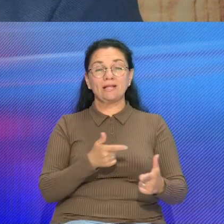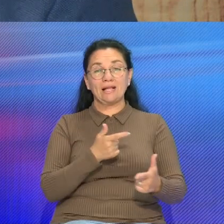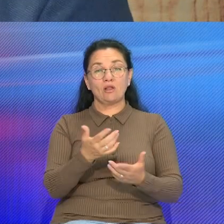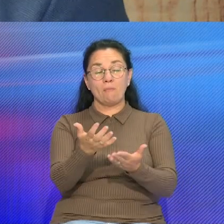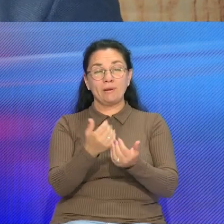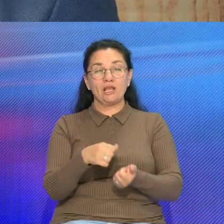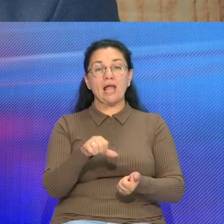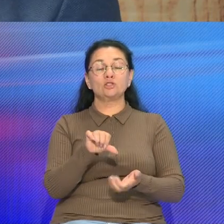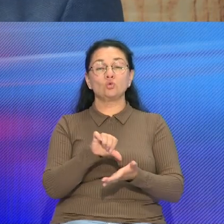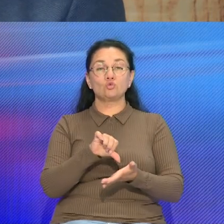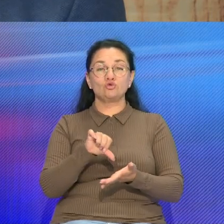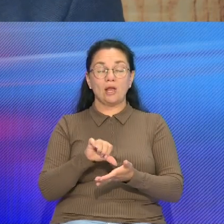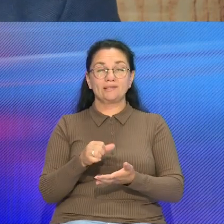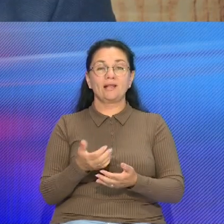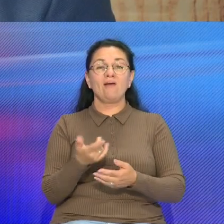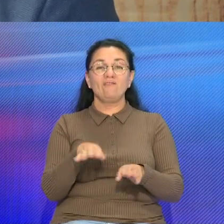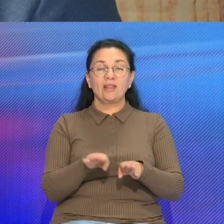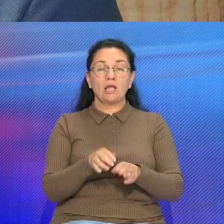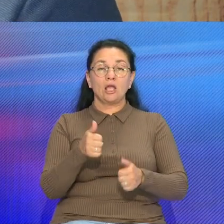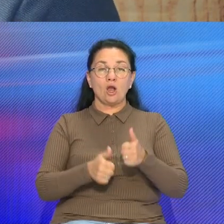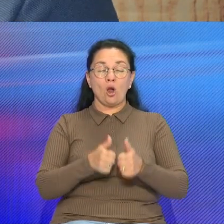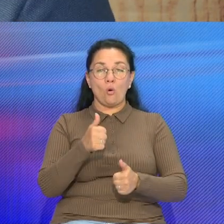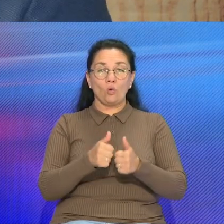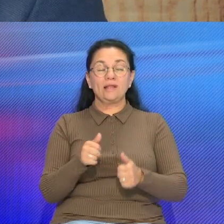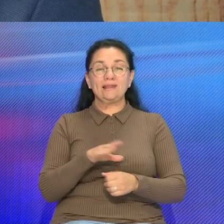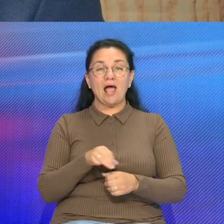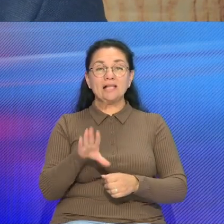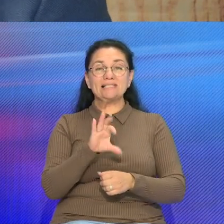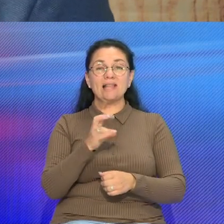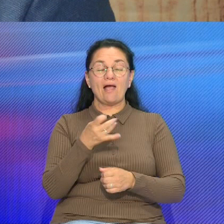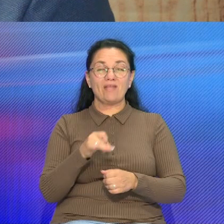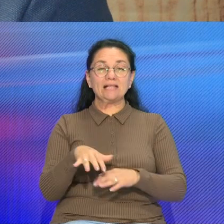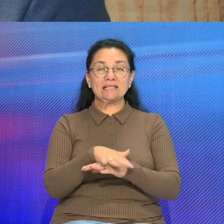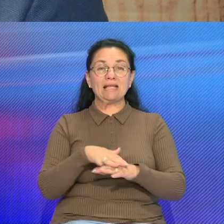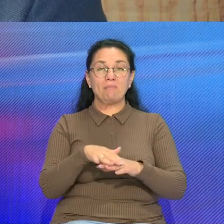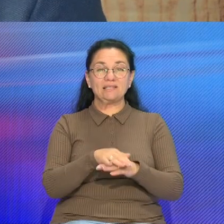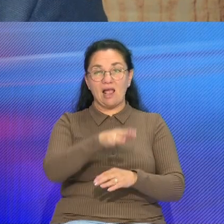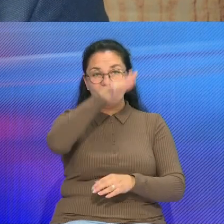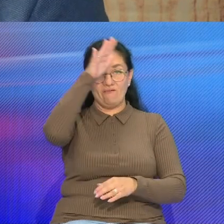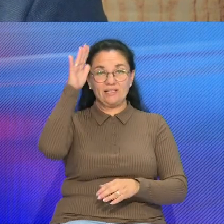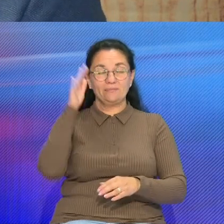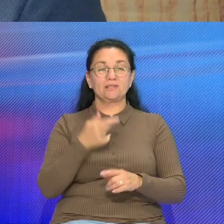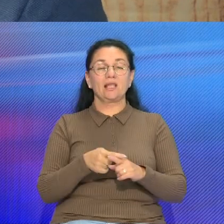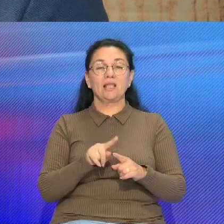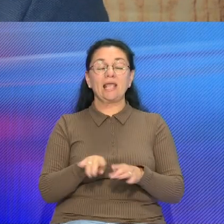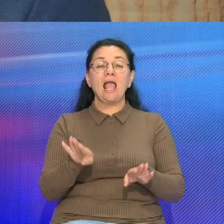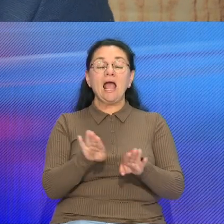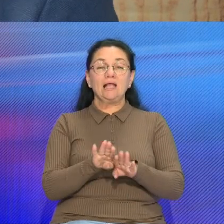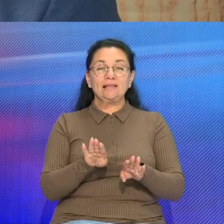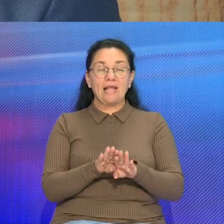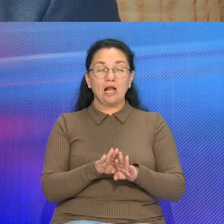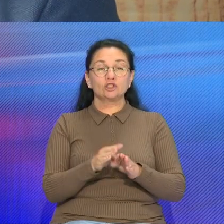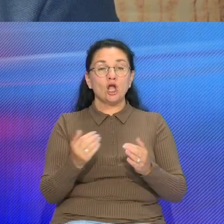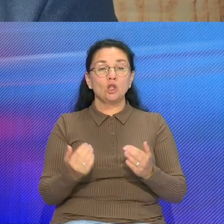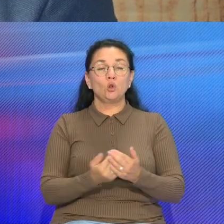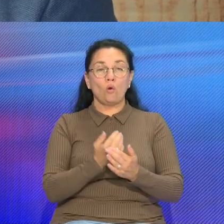участия непосредственно в этих конкурсах На Славянском базаре «Витебск» Также изюминкой новшества в